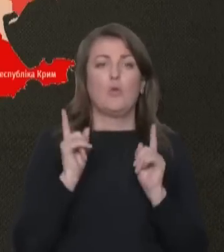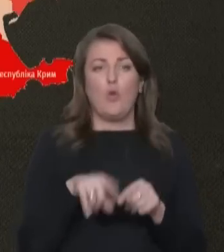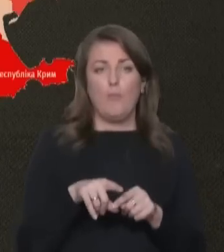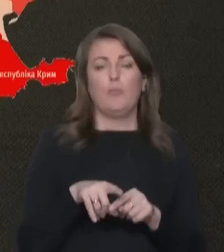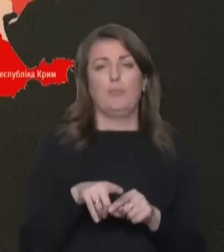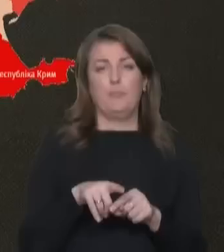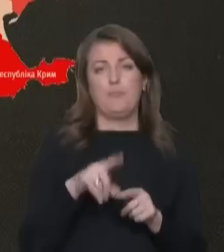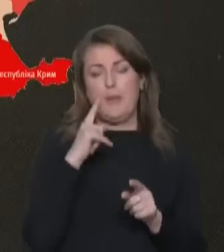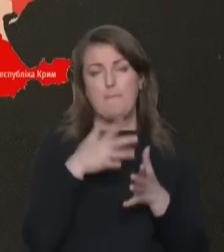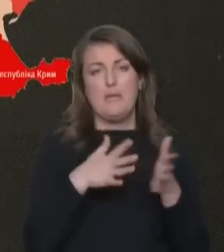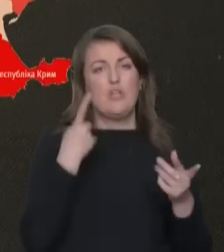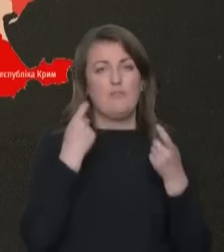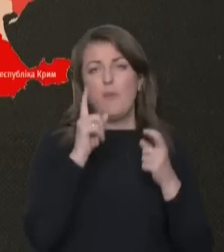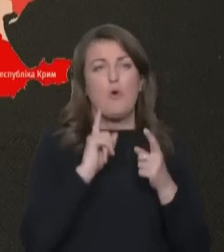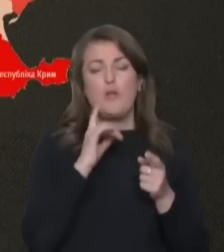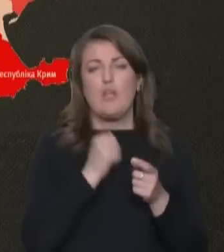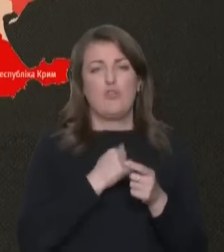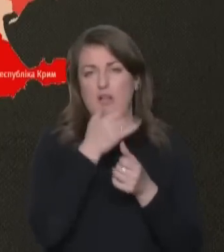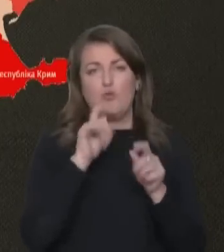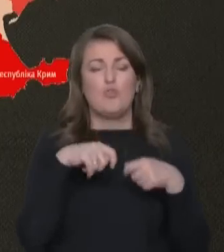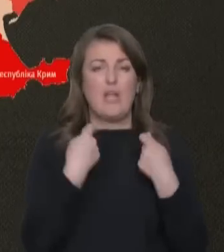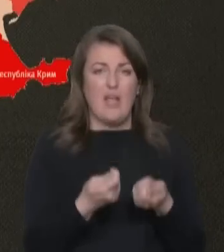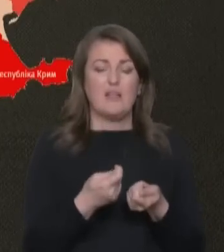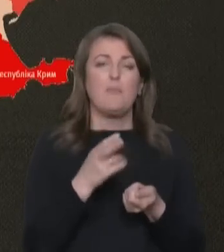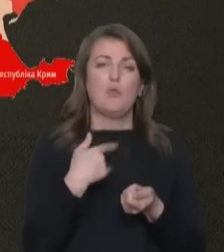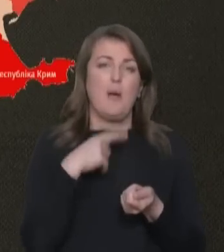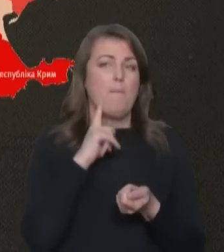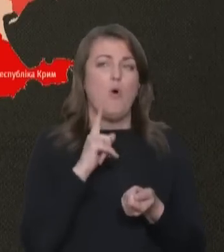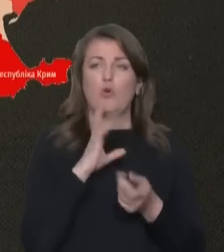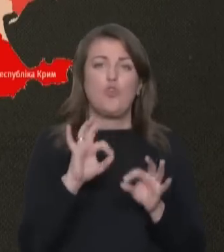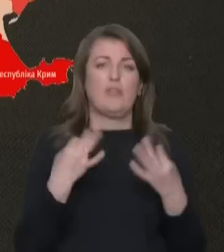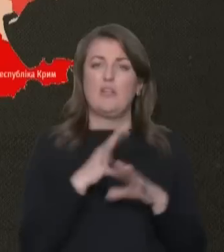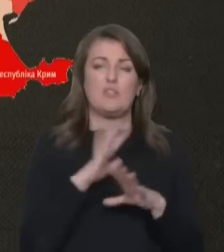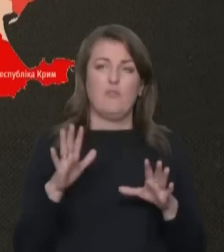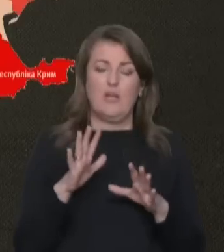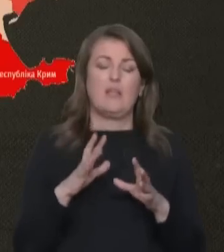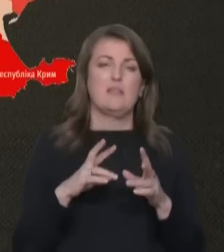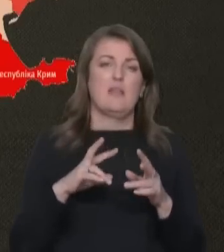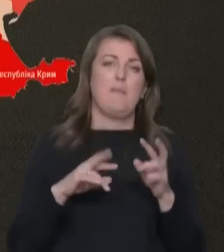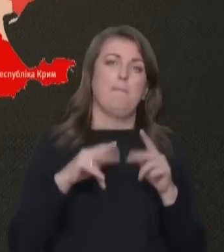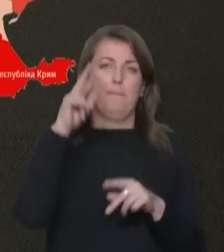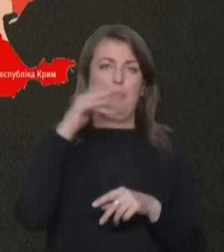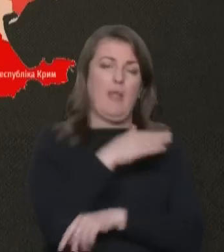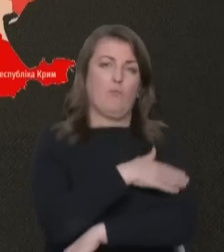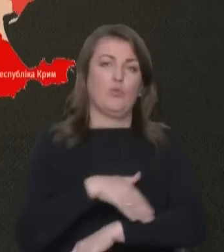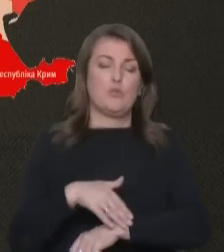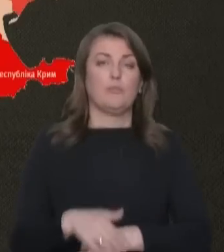більшу інформацію, поки що, на жаль, не можу надати, бо нам поки що не дозволяють піднятися на вулицю.